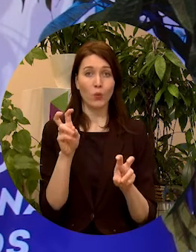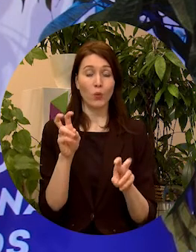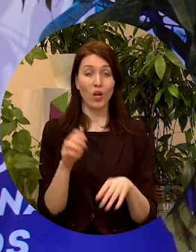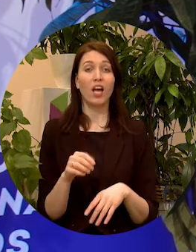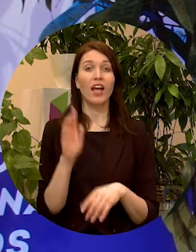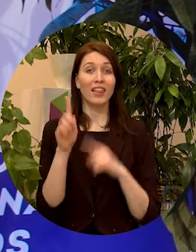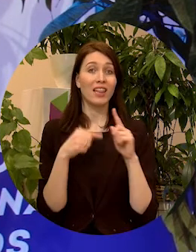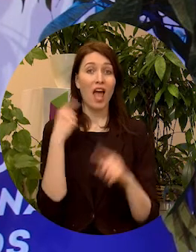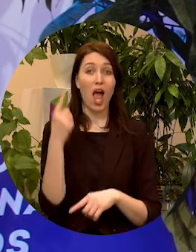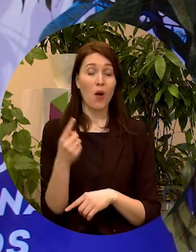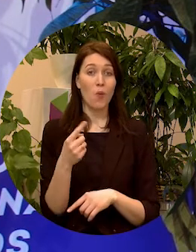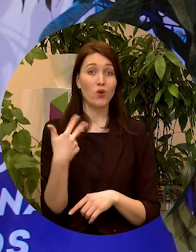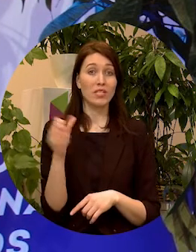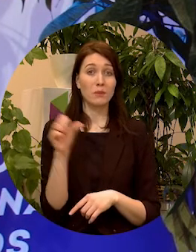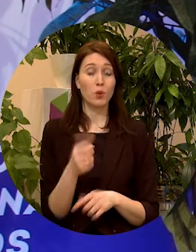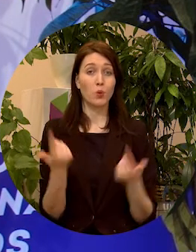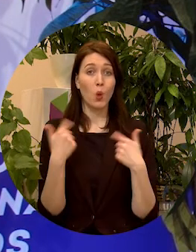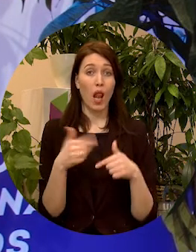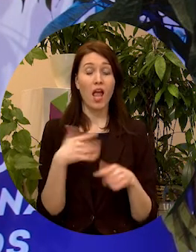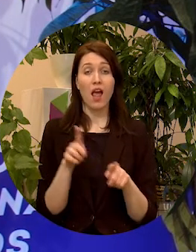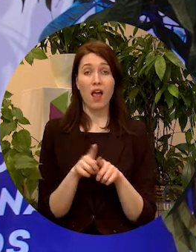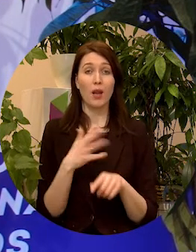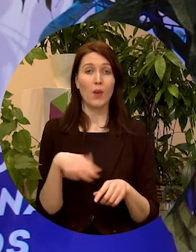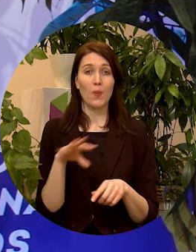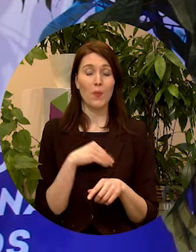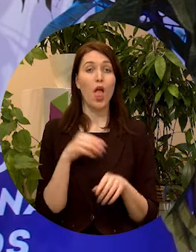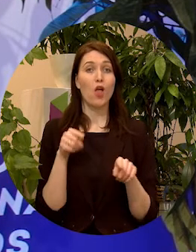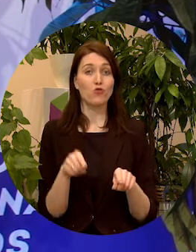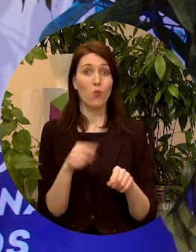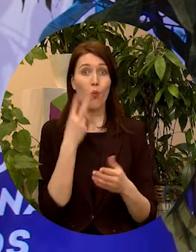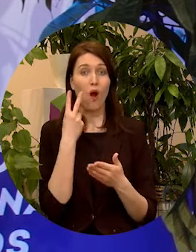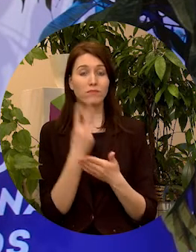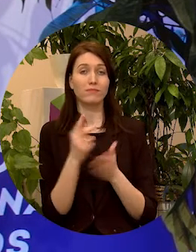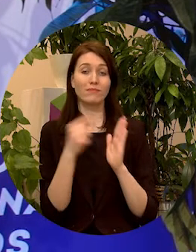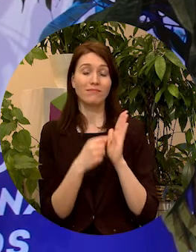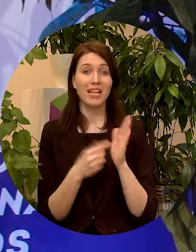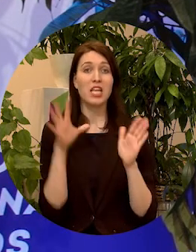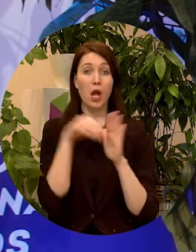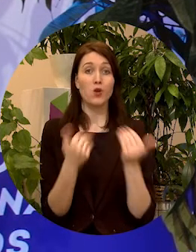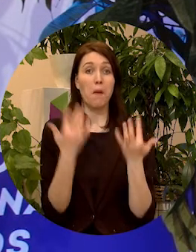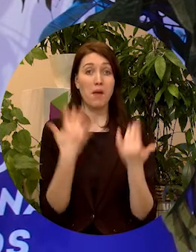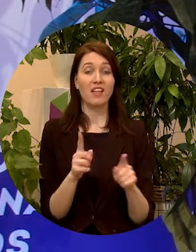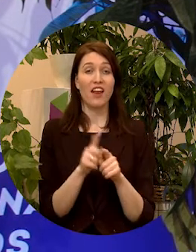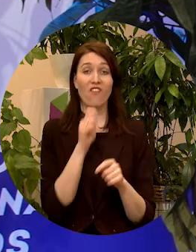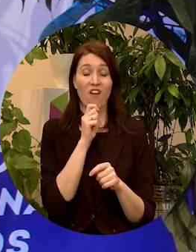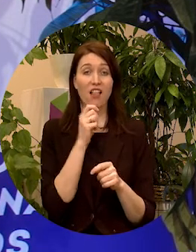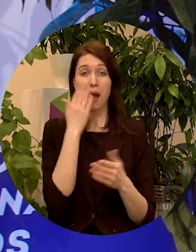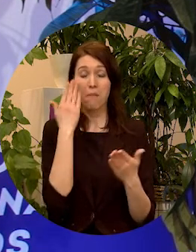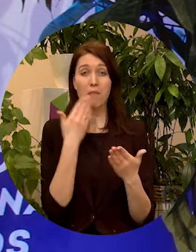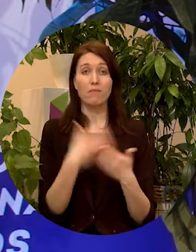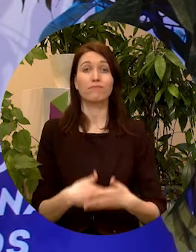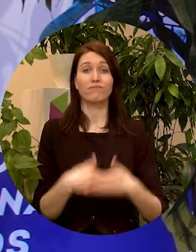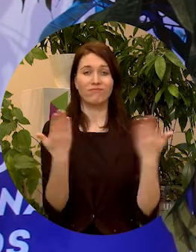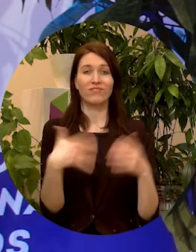nākamās pusstundas laikā mēs šo vīziju iekļausim šeit, šajā pasākumā parādīsim vēlāk arī tiešraidē visiem